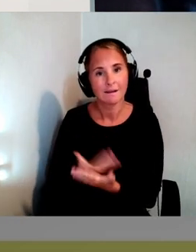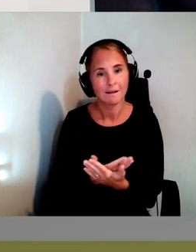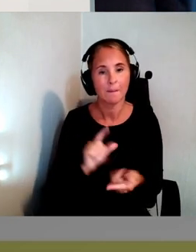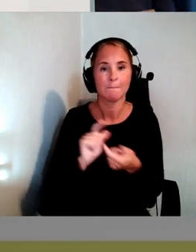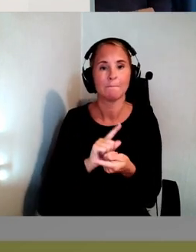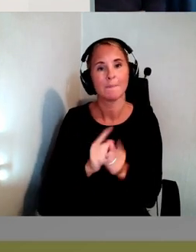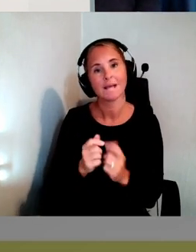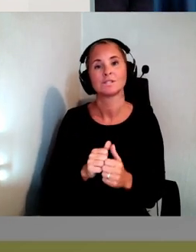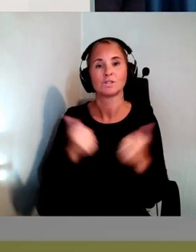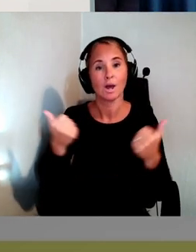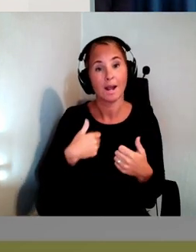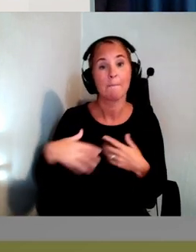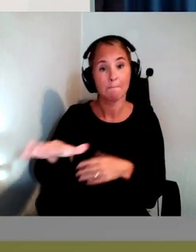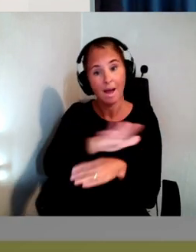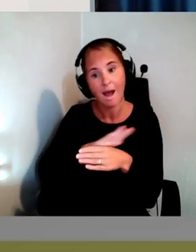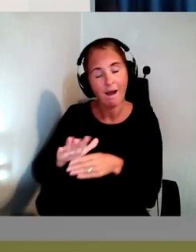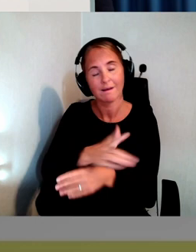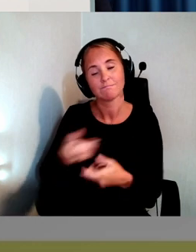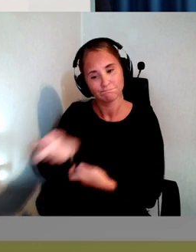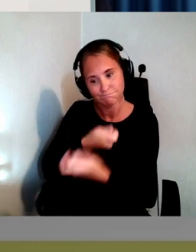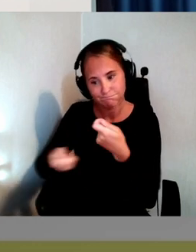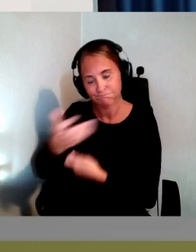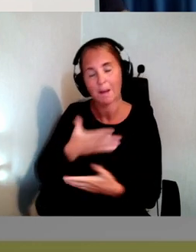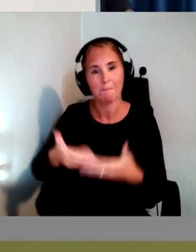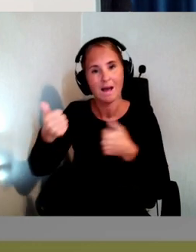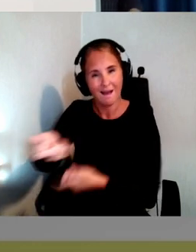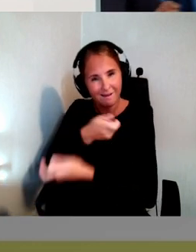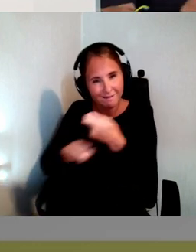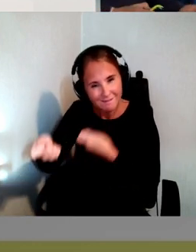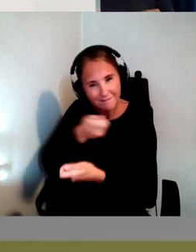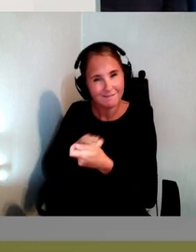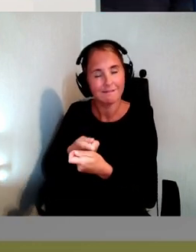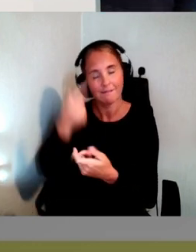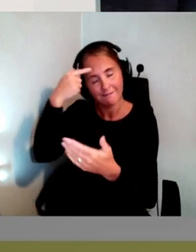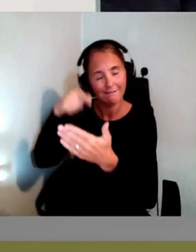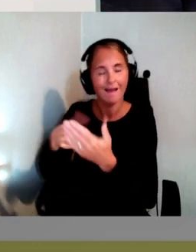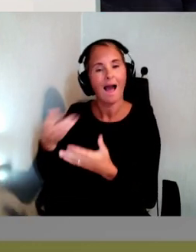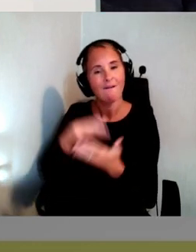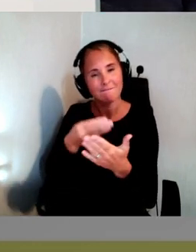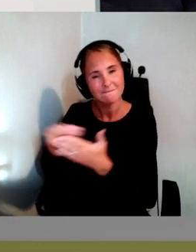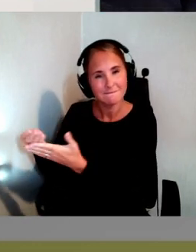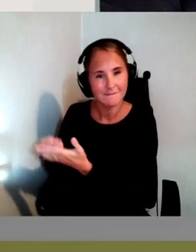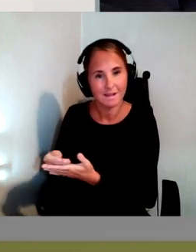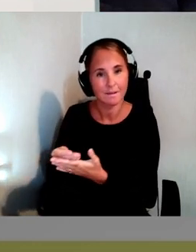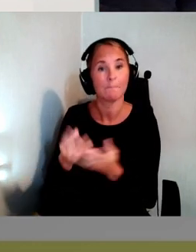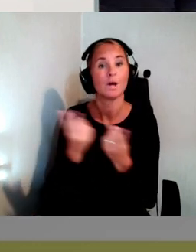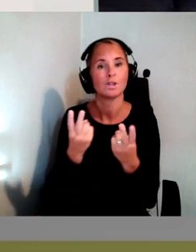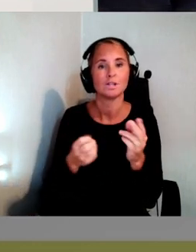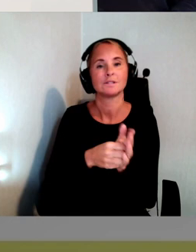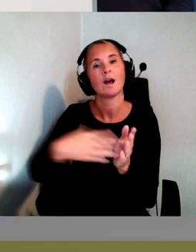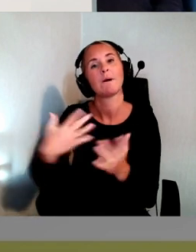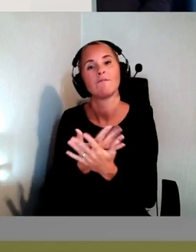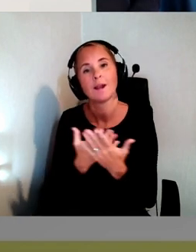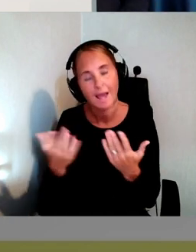lönsamt att göra affärer. Eller hur? Och då kommer det troligtvis att finnas flera alternativa tjänster och produkter out